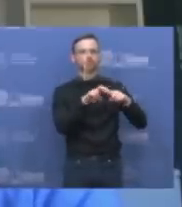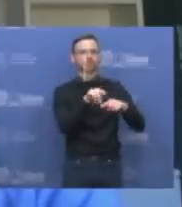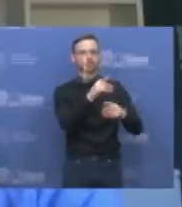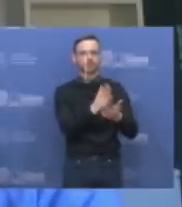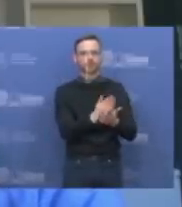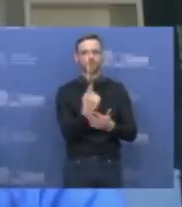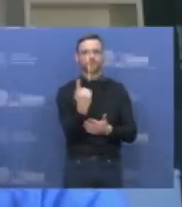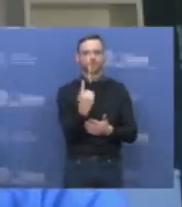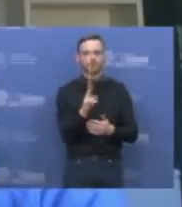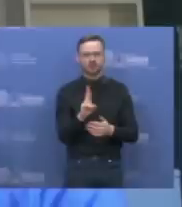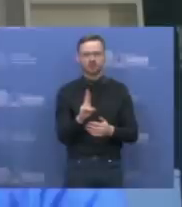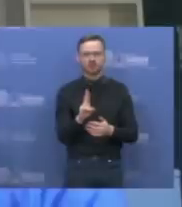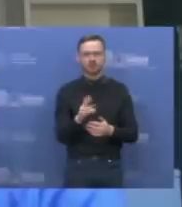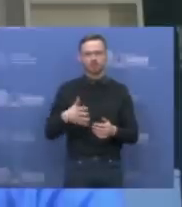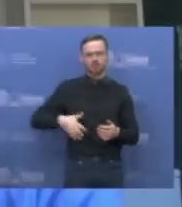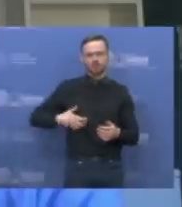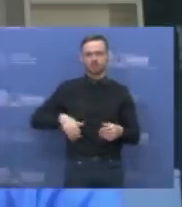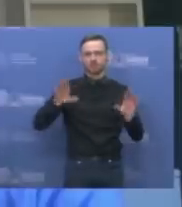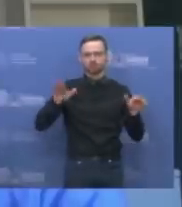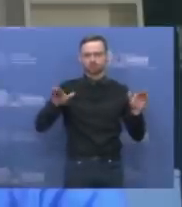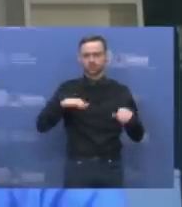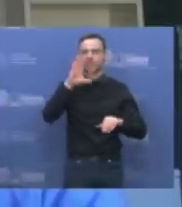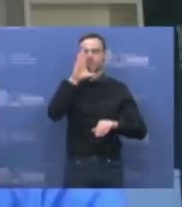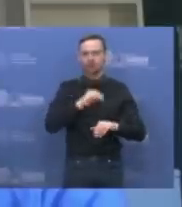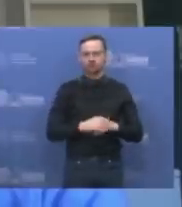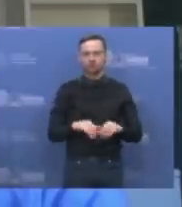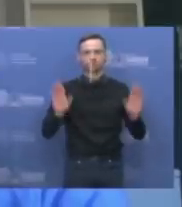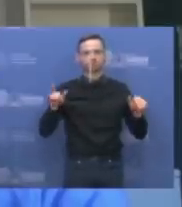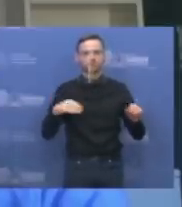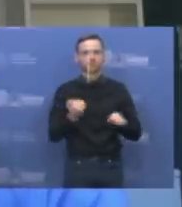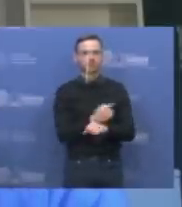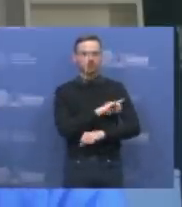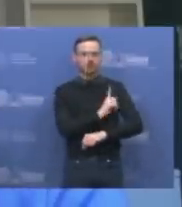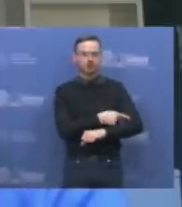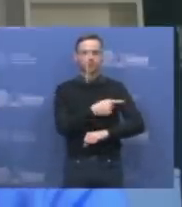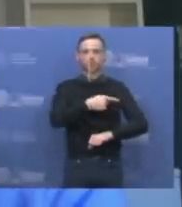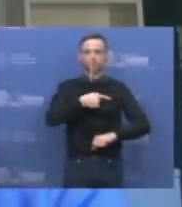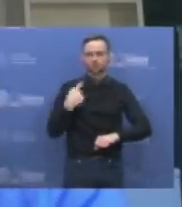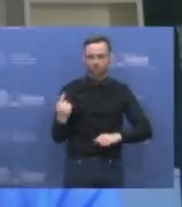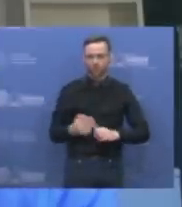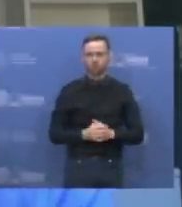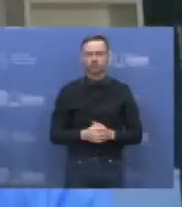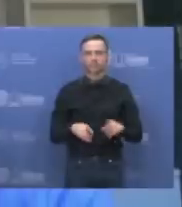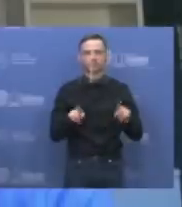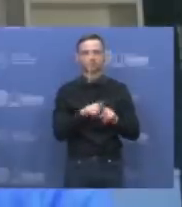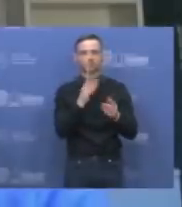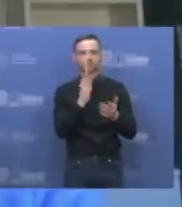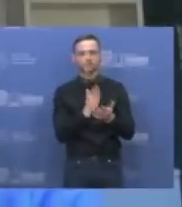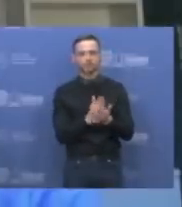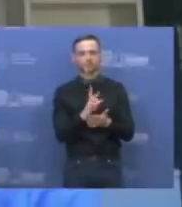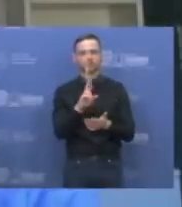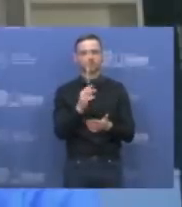žinduolis. O skraidimas reikalavo labai daug energijos. Ir dėl to susidaro daug laisvų ir radikalų. Ir